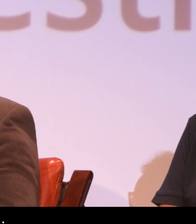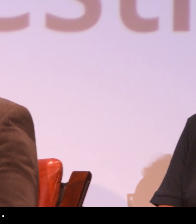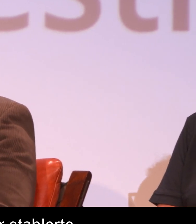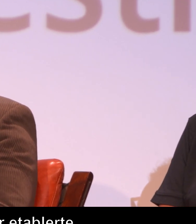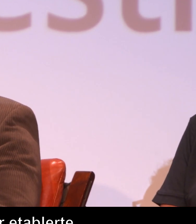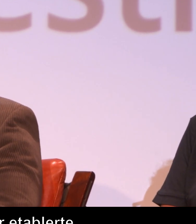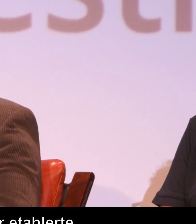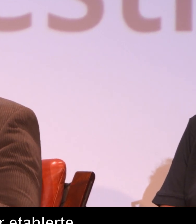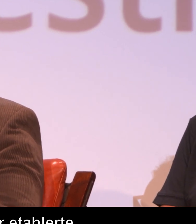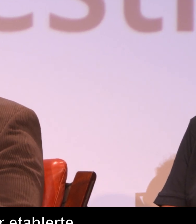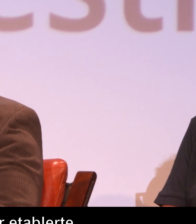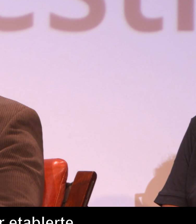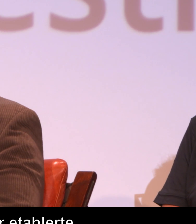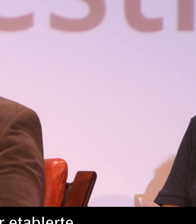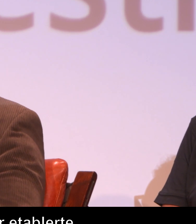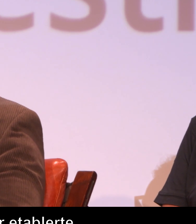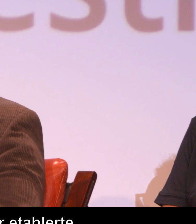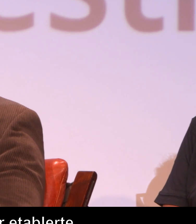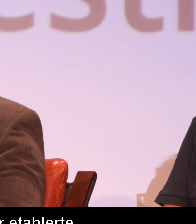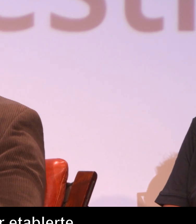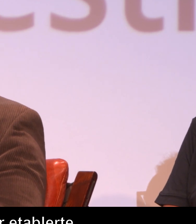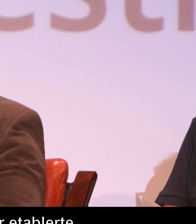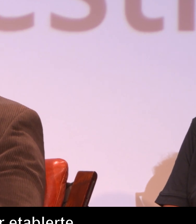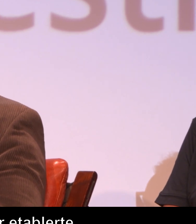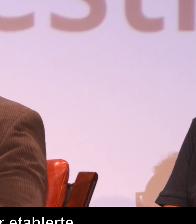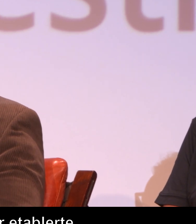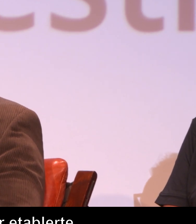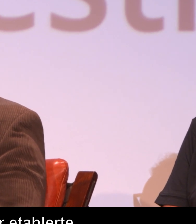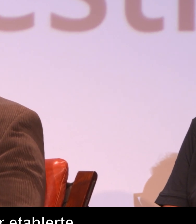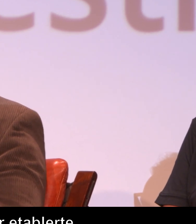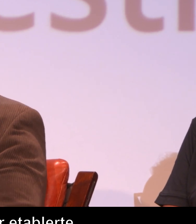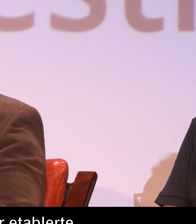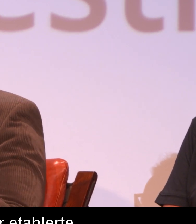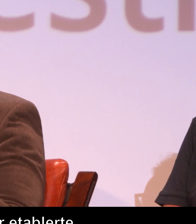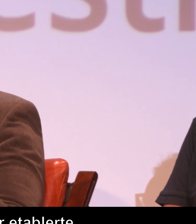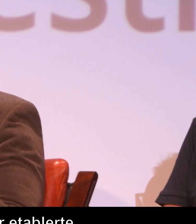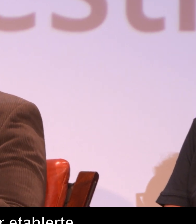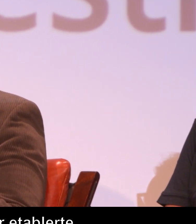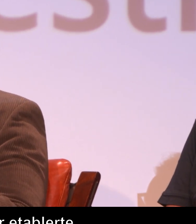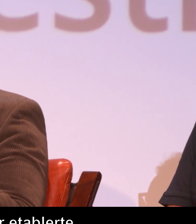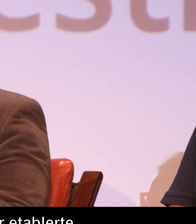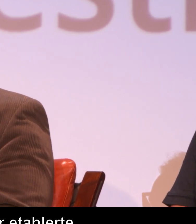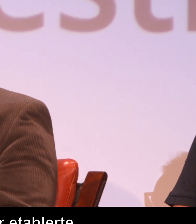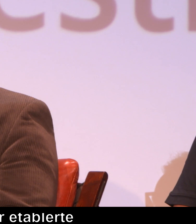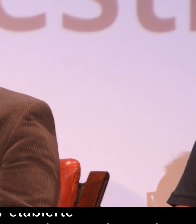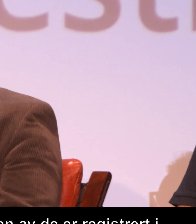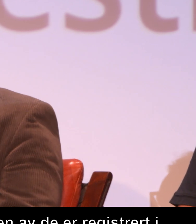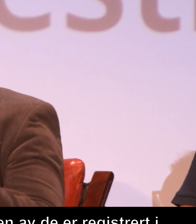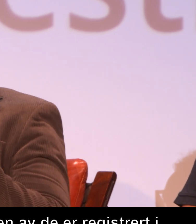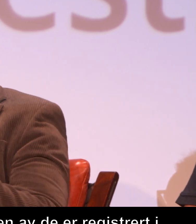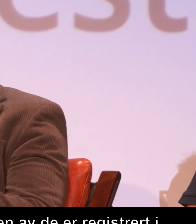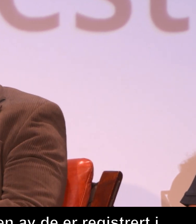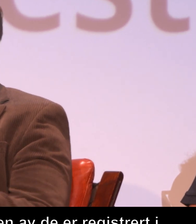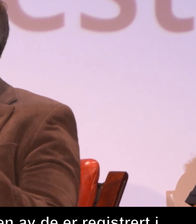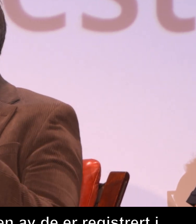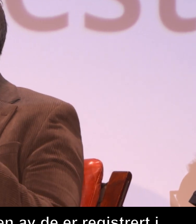en av våre virksomheter er også registrert i frivillighetsregistret. Men det er også et aksjeselskap. Så jeg tenker